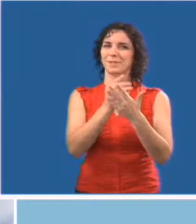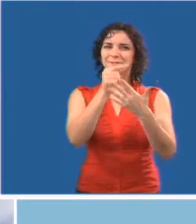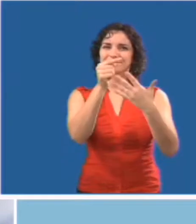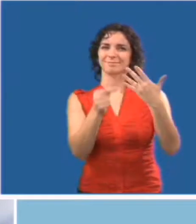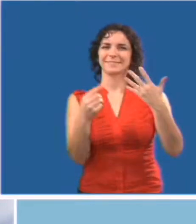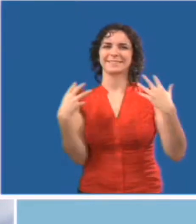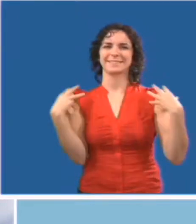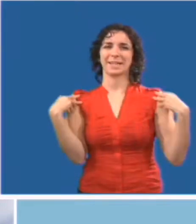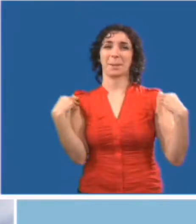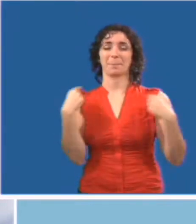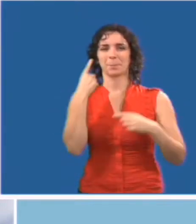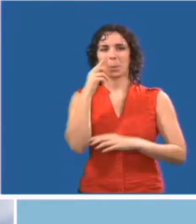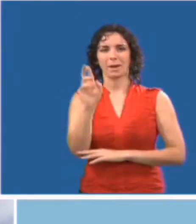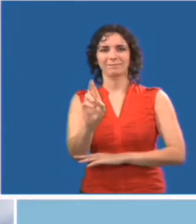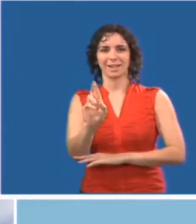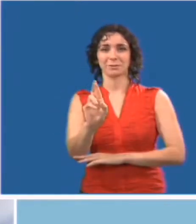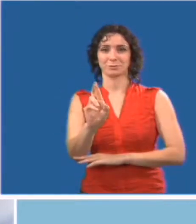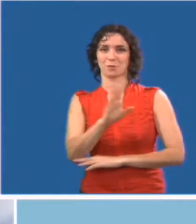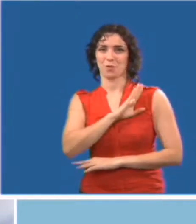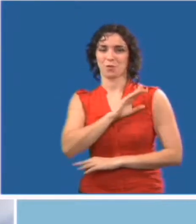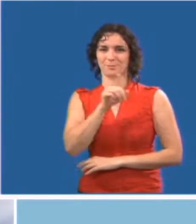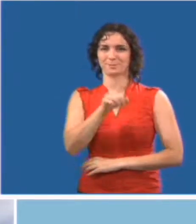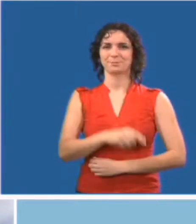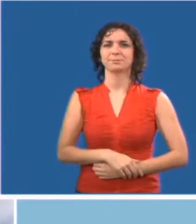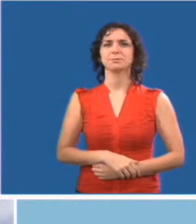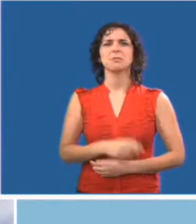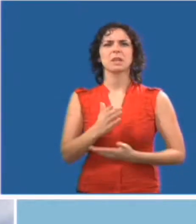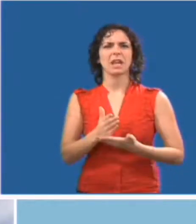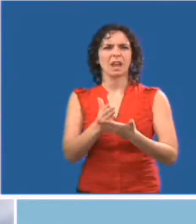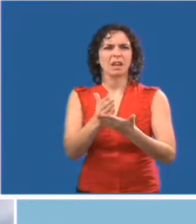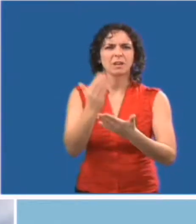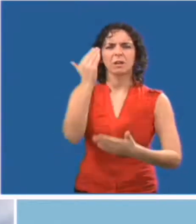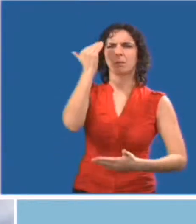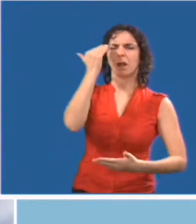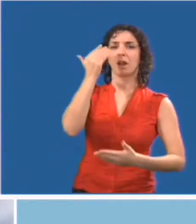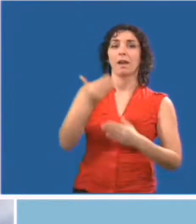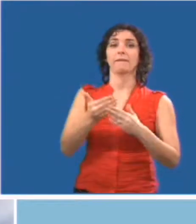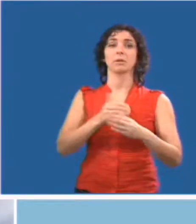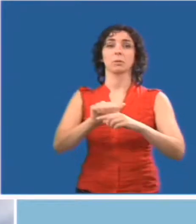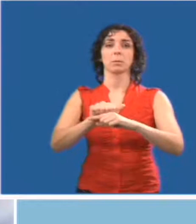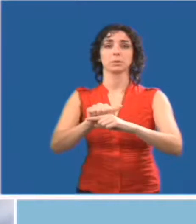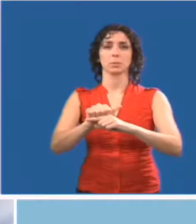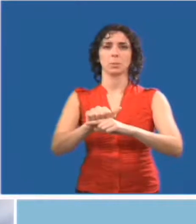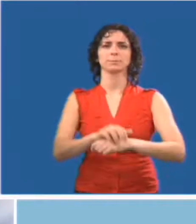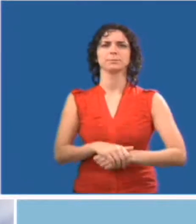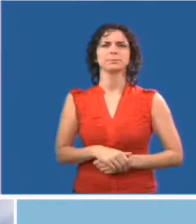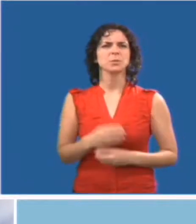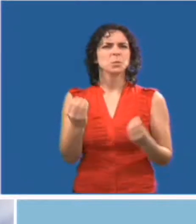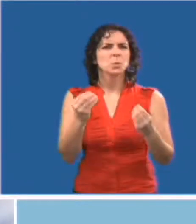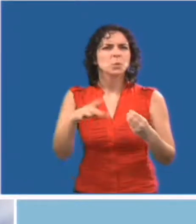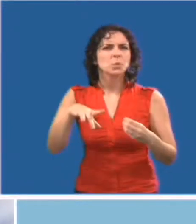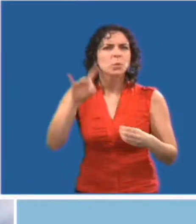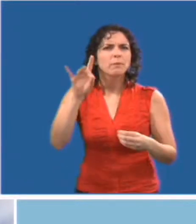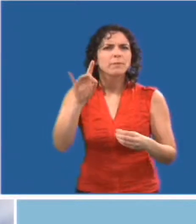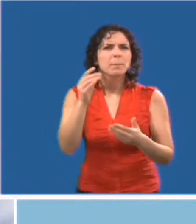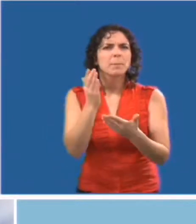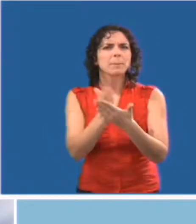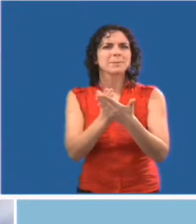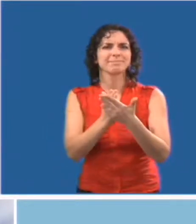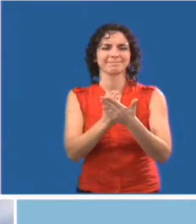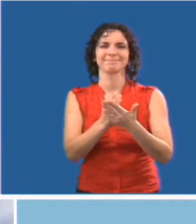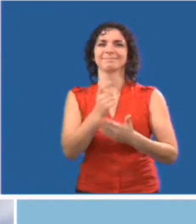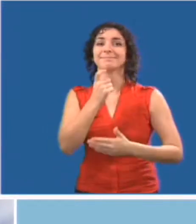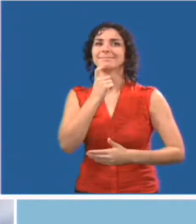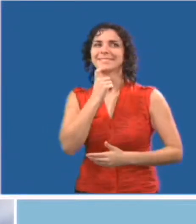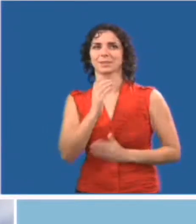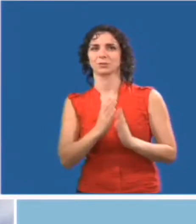En plus des politiques du conseil scolaire, vous trouverez des feuilles de référence rapides qui serviront de rappel pour